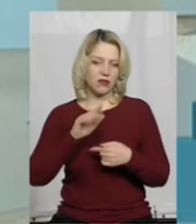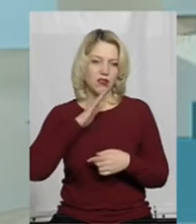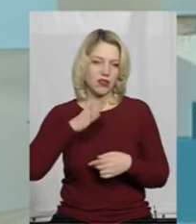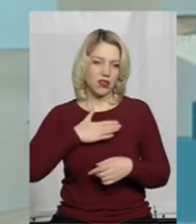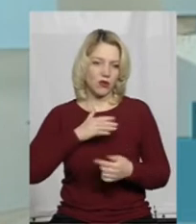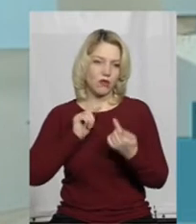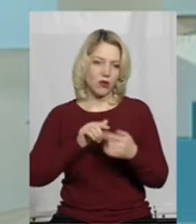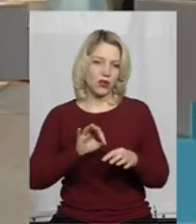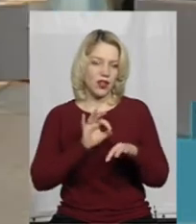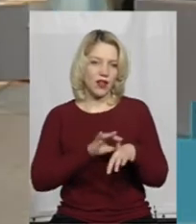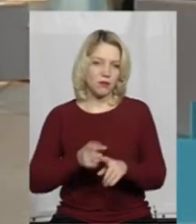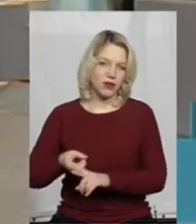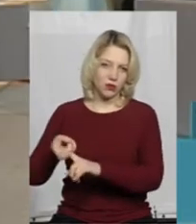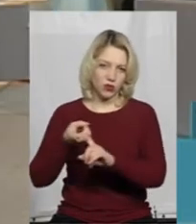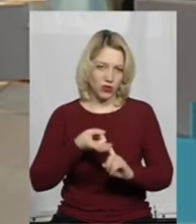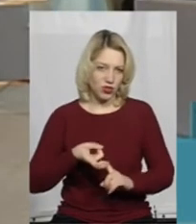протипізотичного плану.